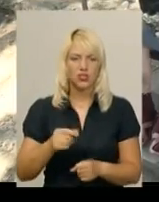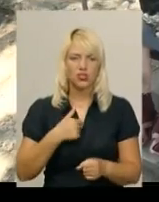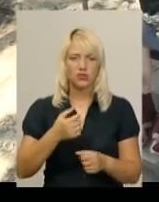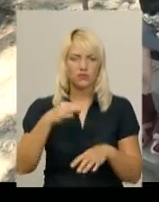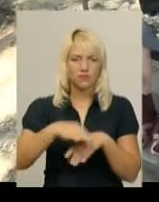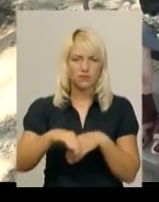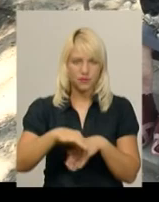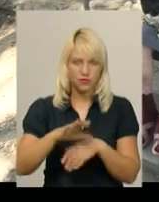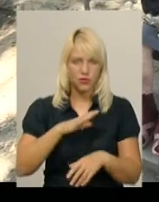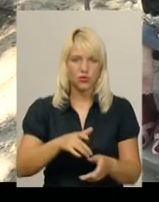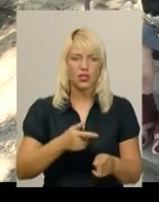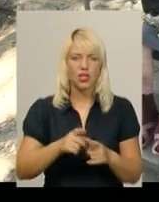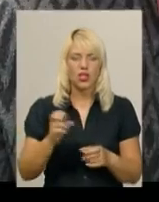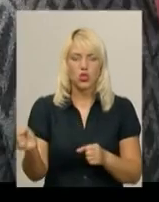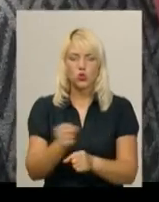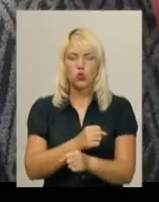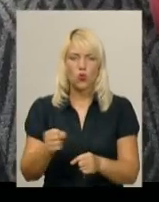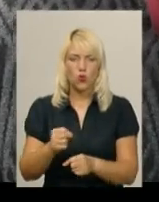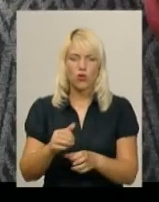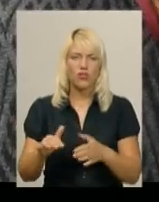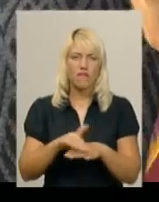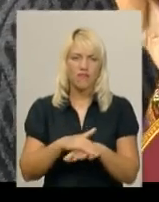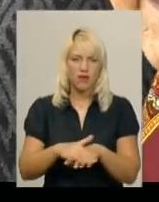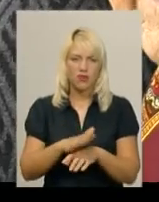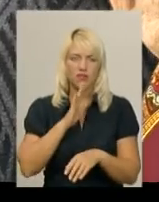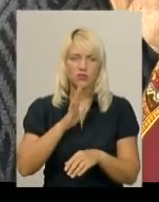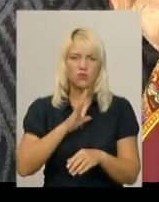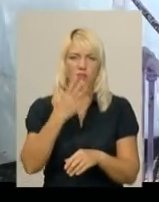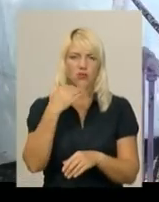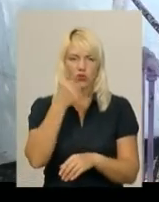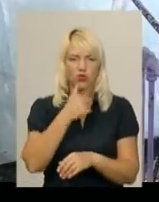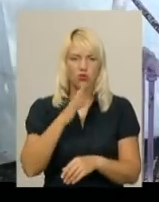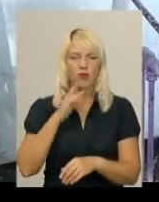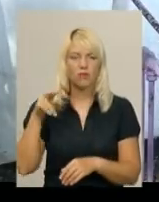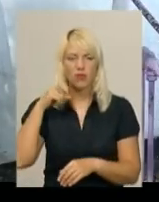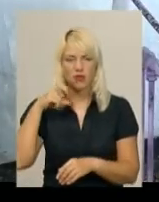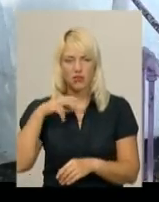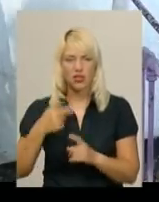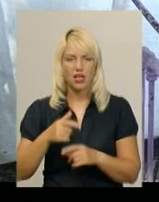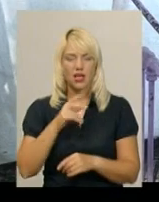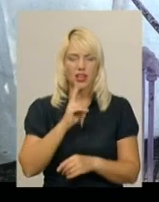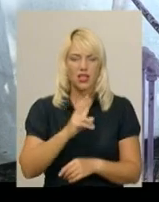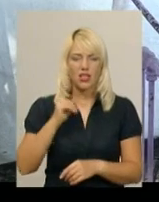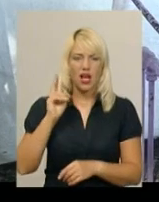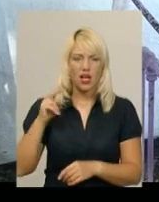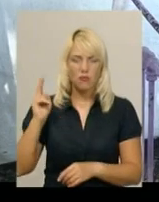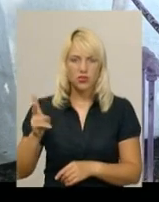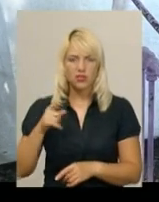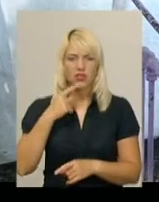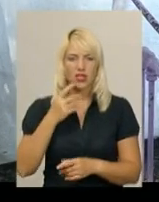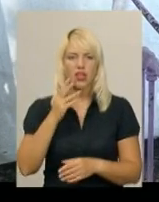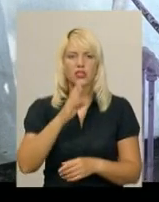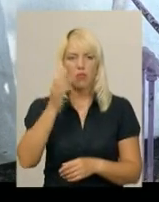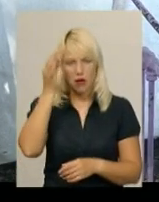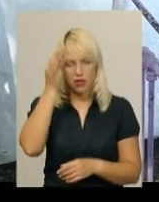примусових роботах на суконній фабриці в Німеччині дівчина була майже п'ять років. Її племінниця Катерина Капустинська, каже, пам'ятає, як тітка